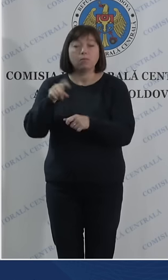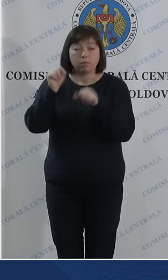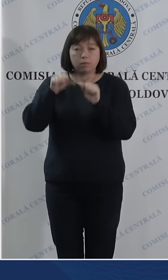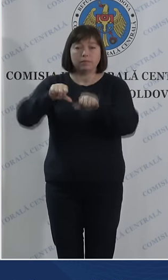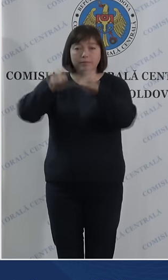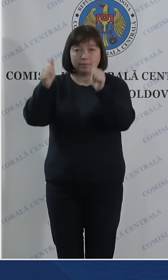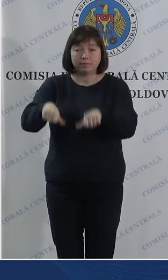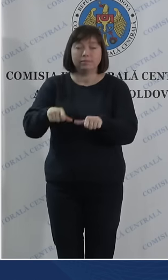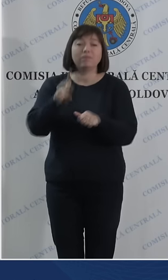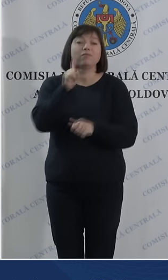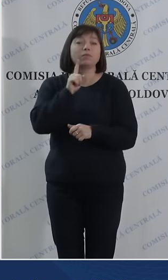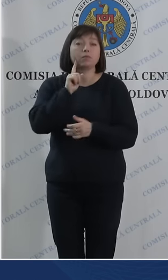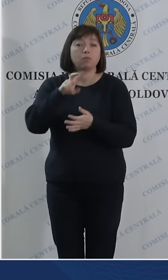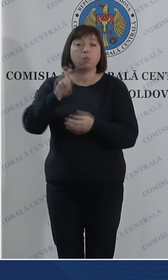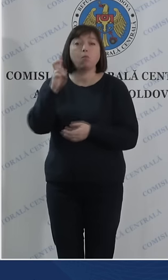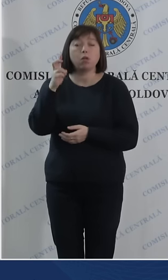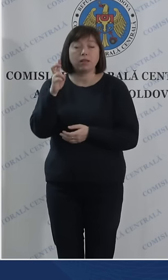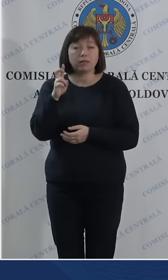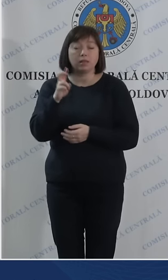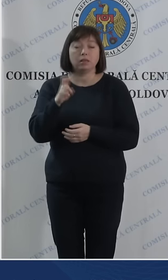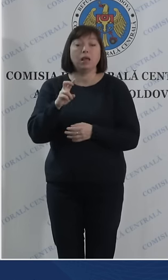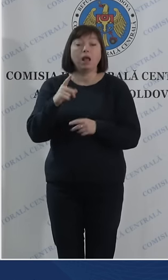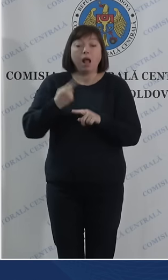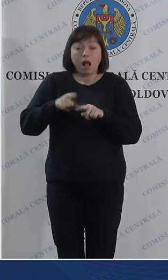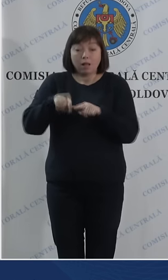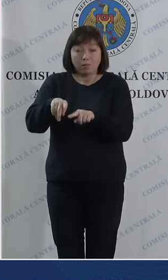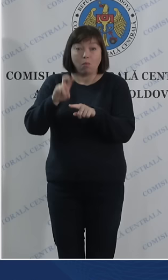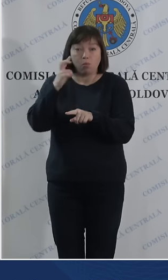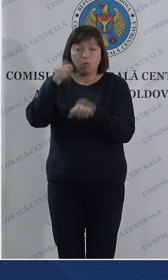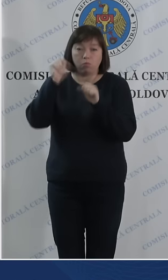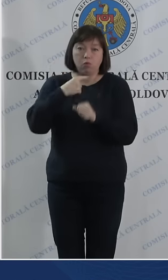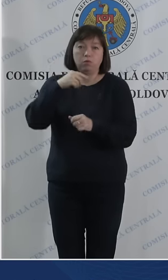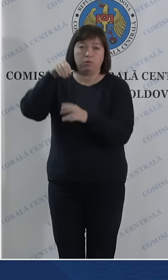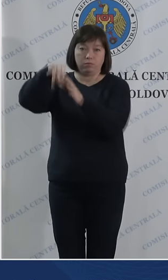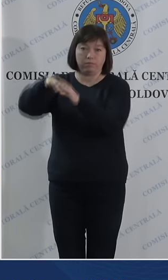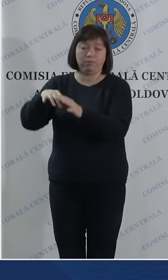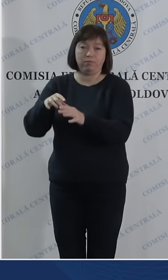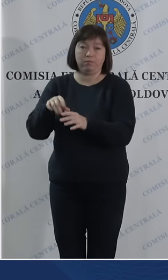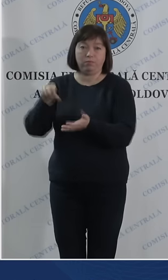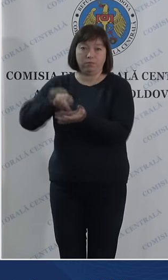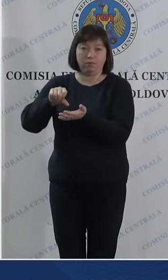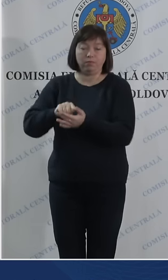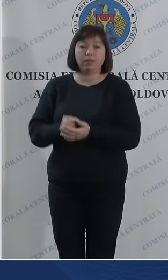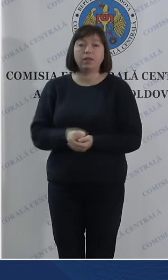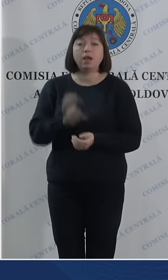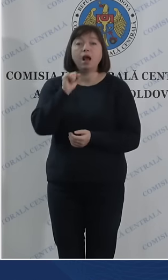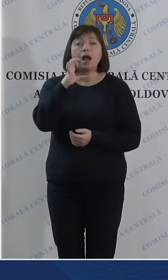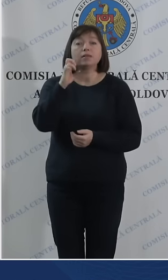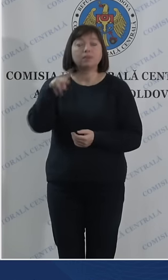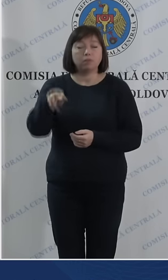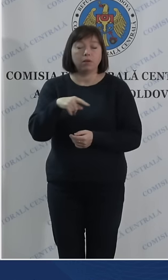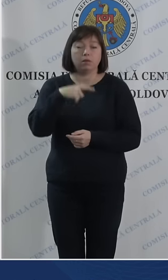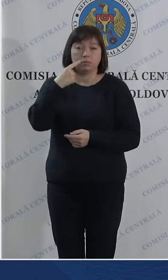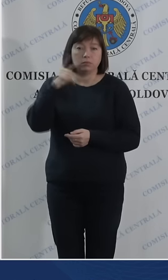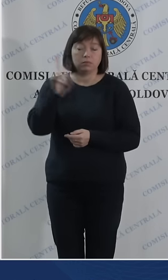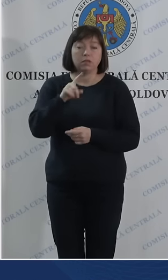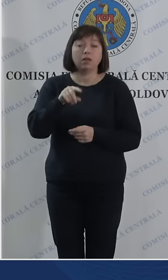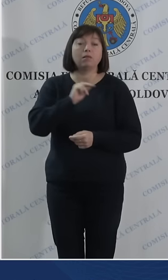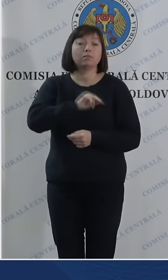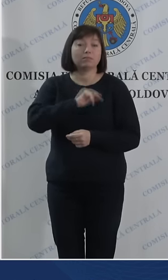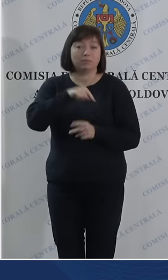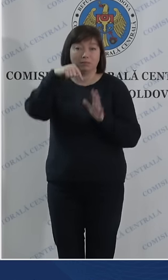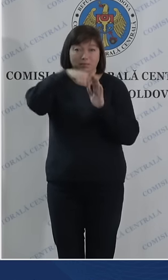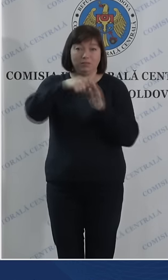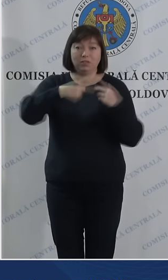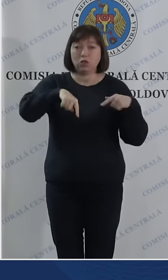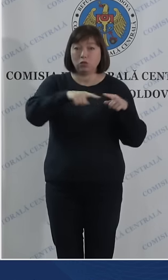-și perfecta buletin provizoriu în baza căruia pot vota. ASP anunță că angajații instituției,